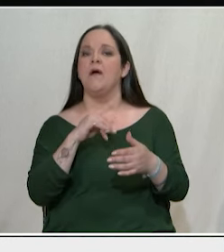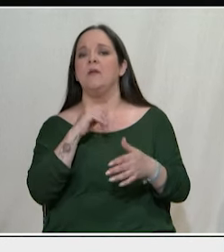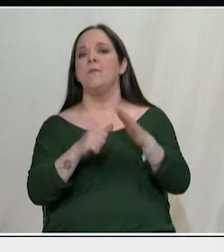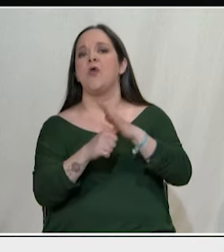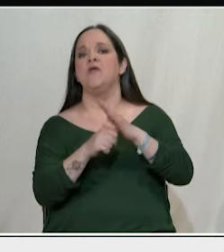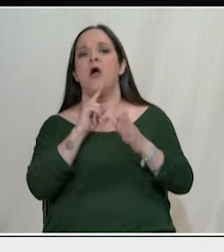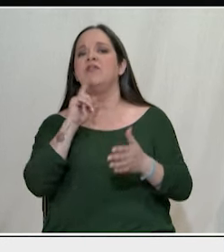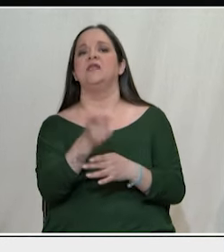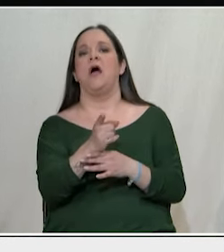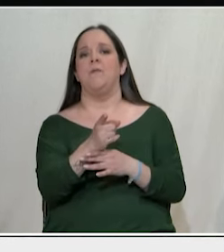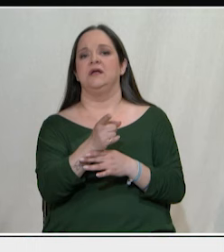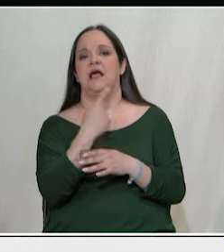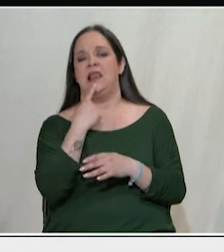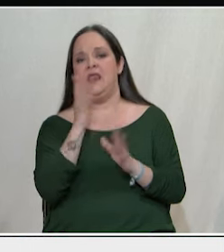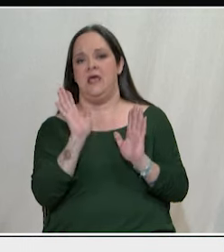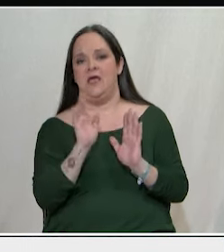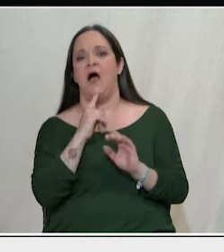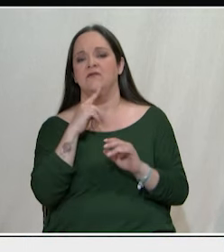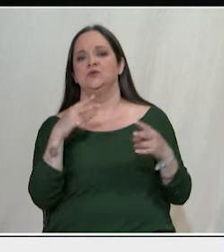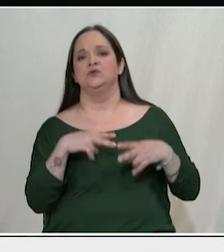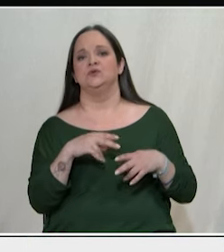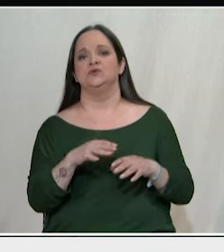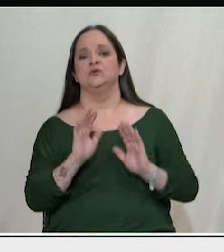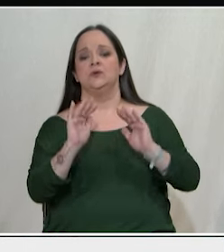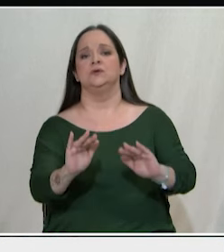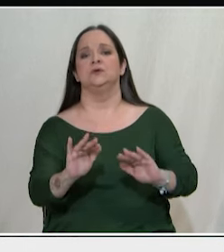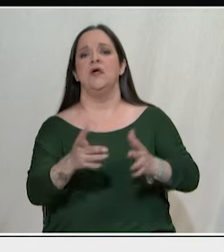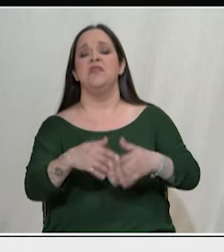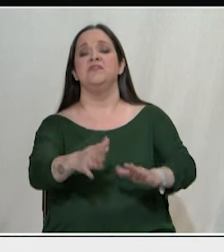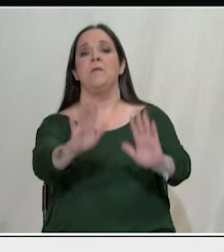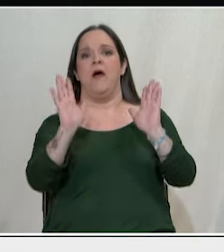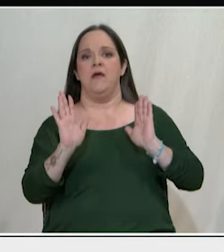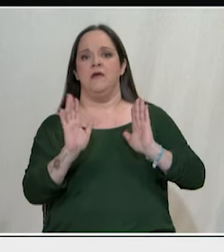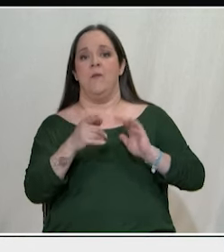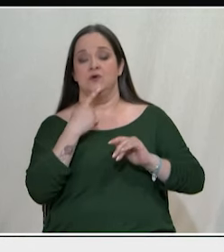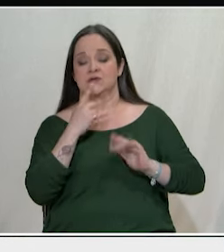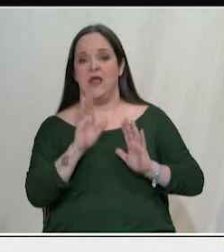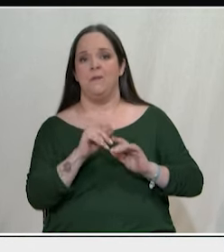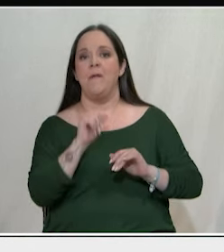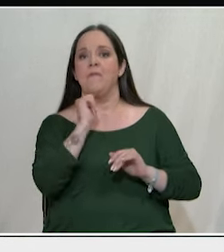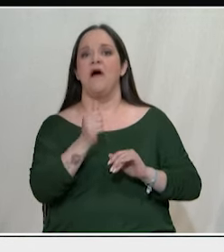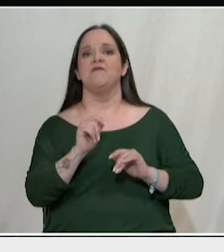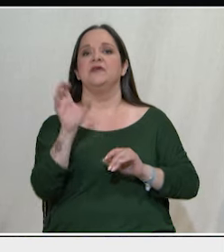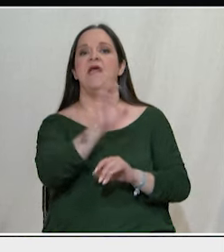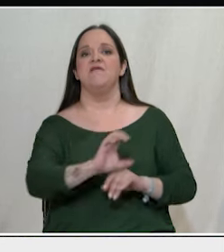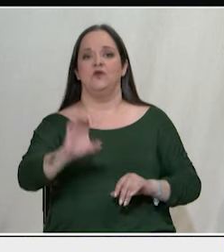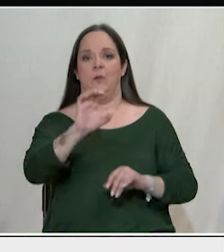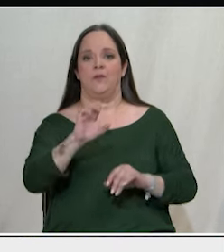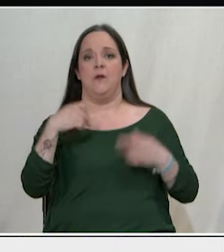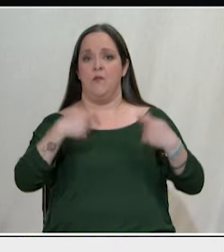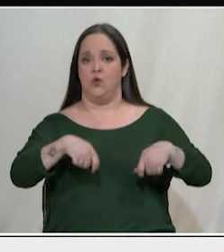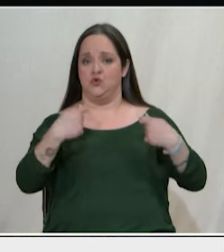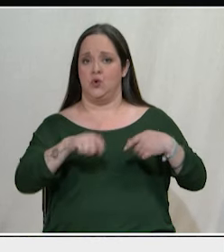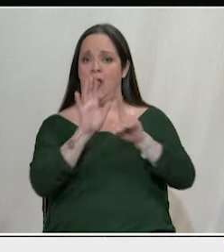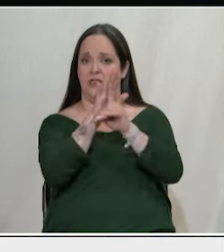δηλαδή αυτό το καθεστώς δεν πάει άλλο όπως λέμε εμείς είναι μια μαύρη Ευρώπη των πλουσίων, της καταστολής του